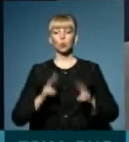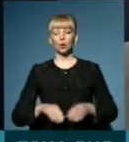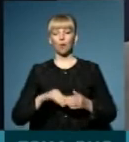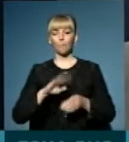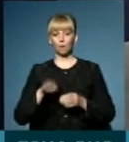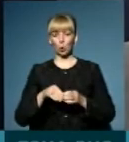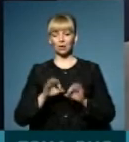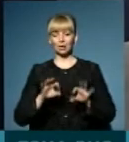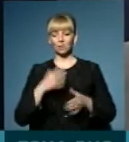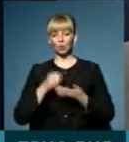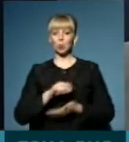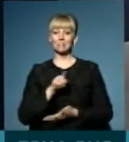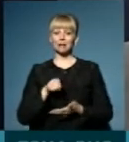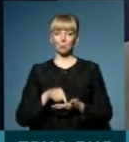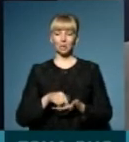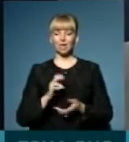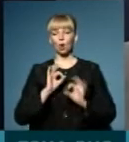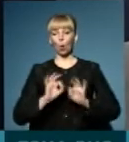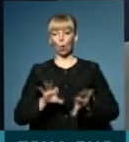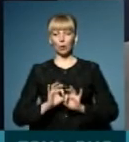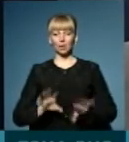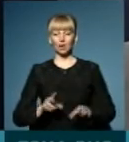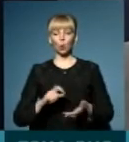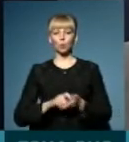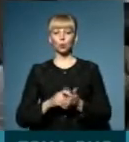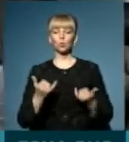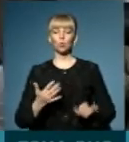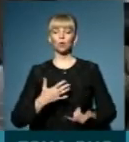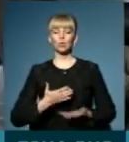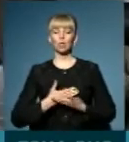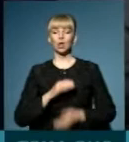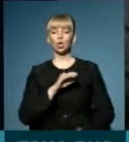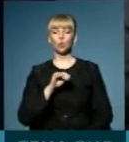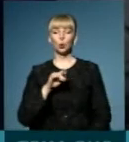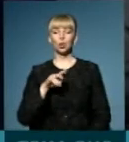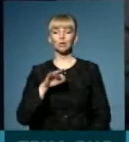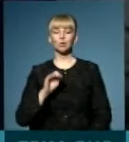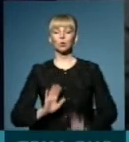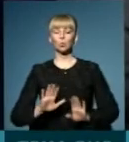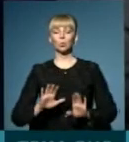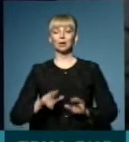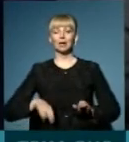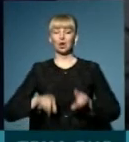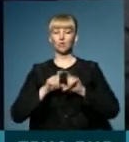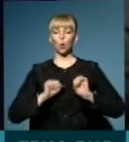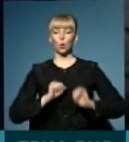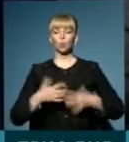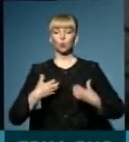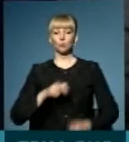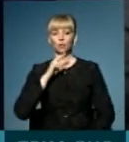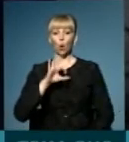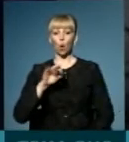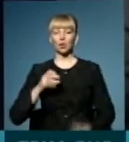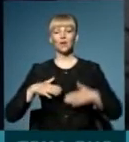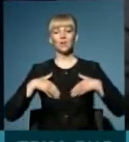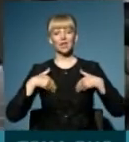трансляцію свої запитання і коментарі. У студії сьогодні у нас Юрій Лисюк, заступник директора департаменту охорони здоров'я Чернівецької ОДА.